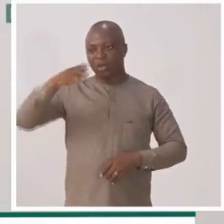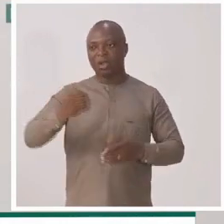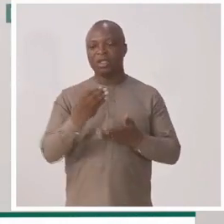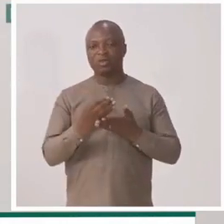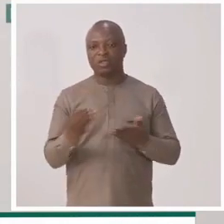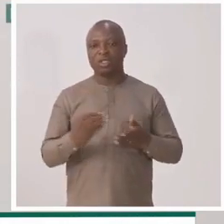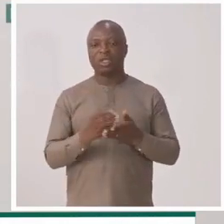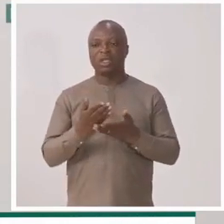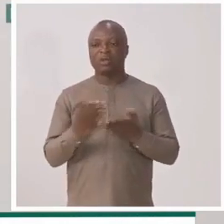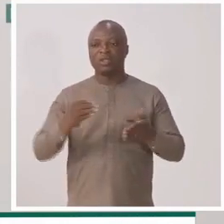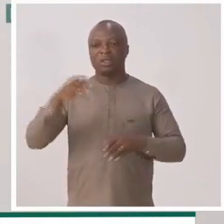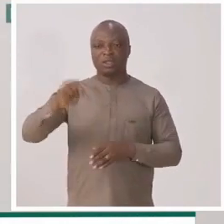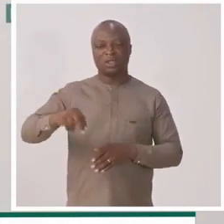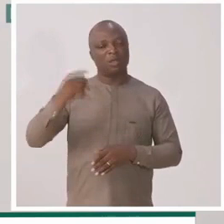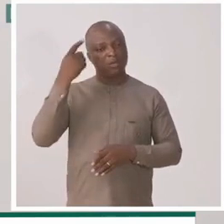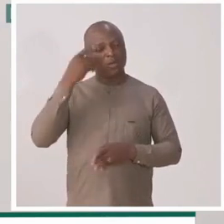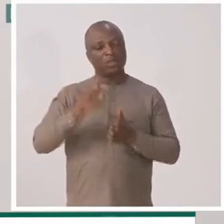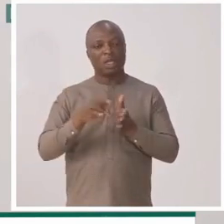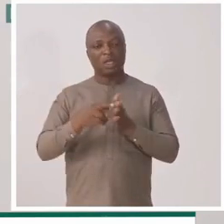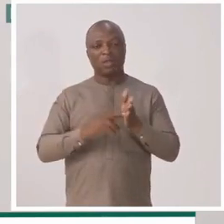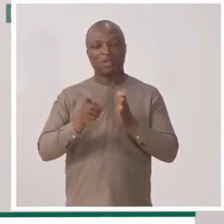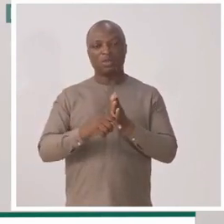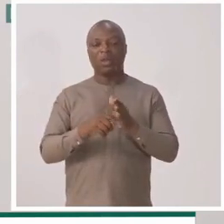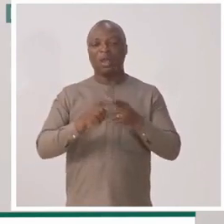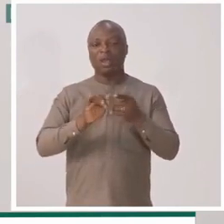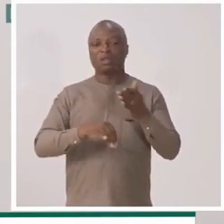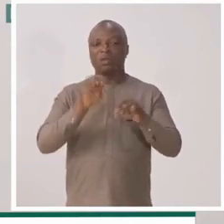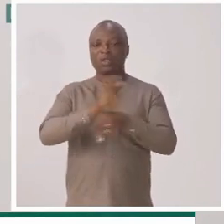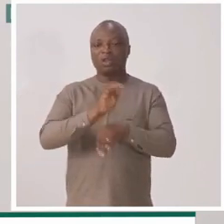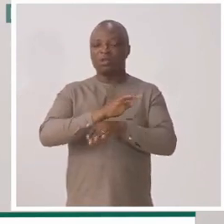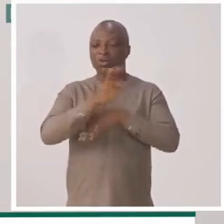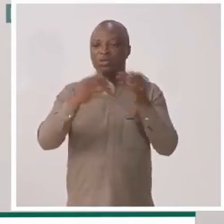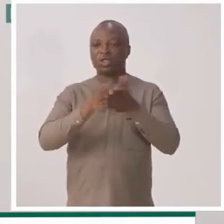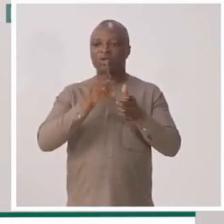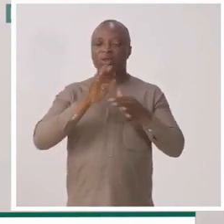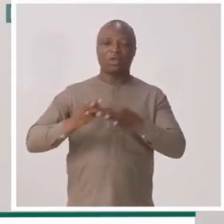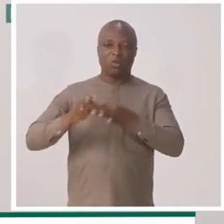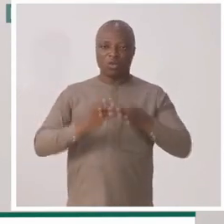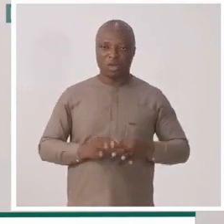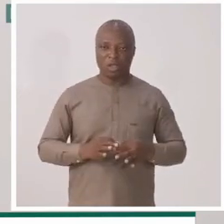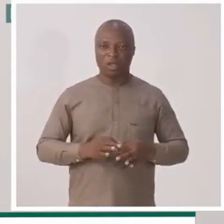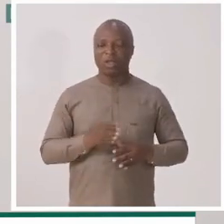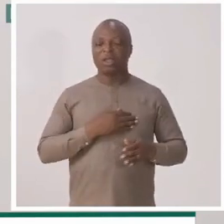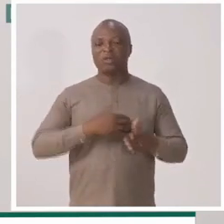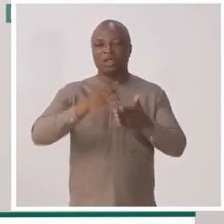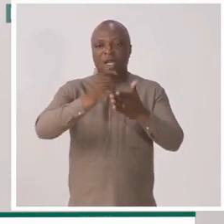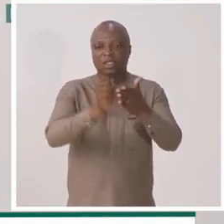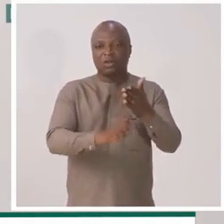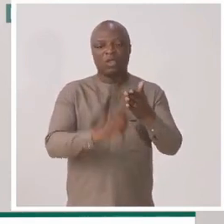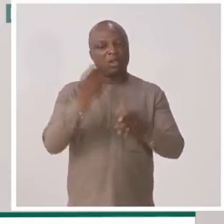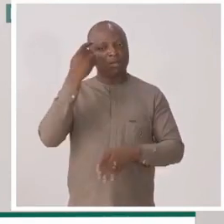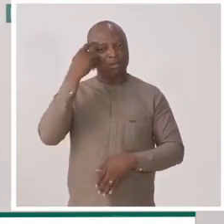devra prendre les outils et les instruments nécessaires pour sa réglementation de telle sorte que la mise en œuvre de tout cela soit coordonnée et